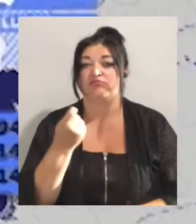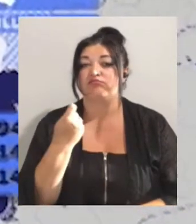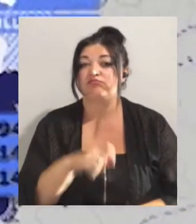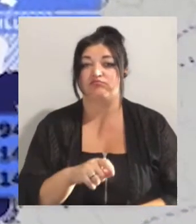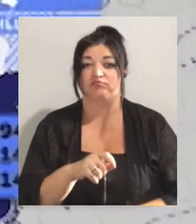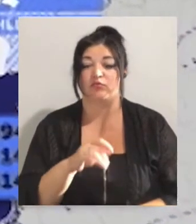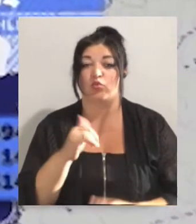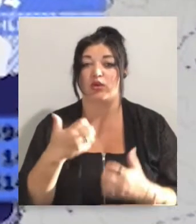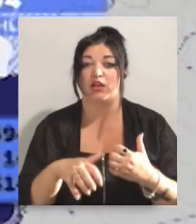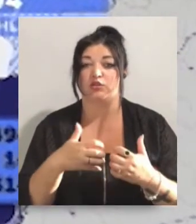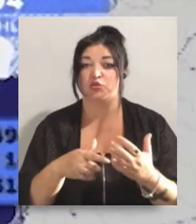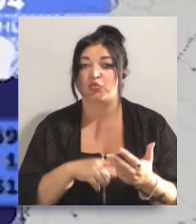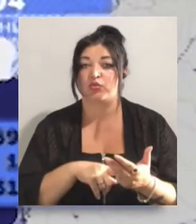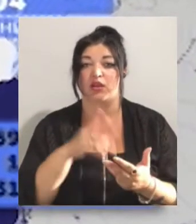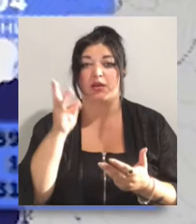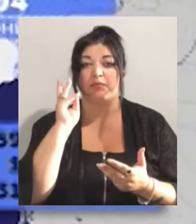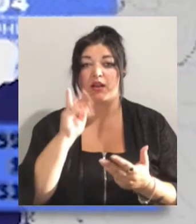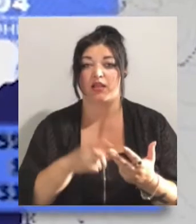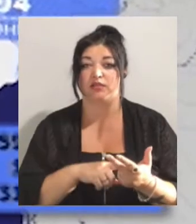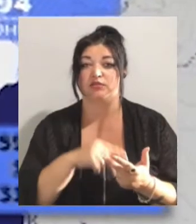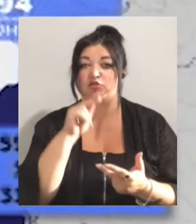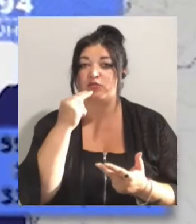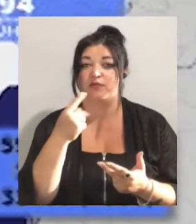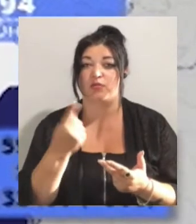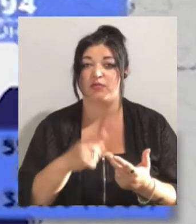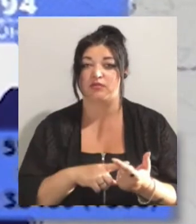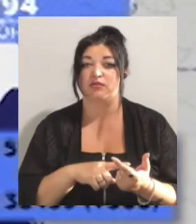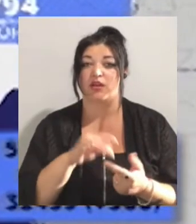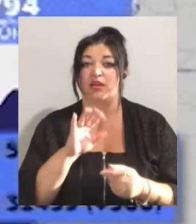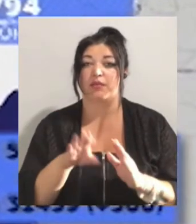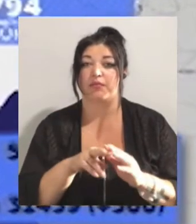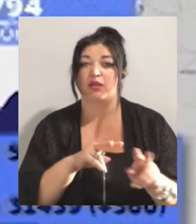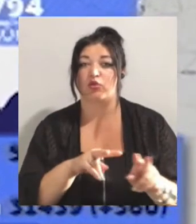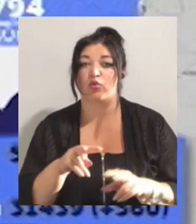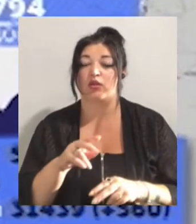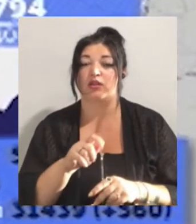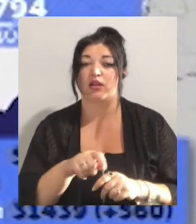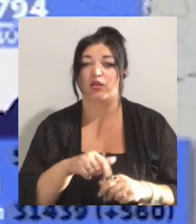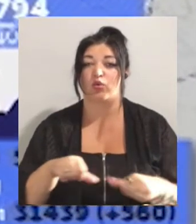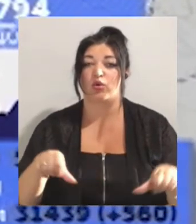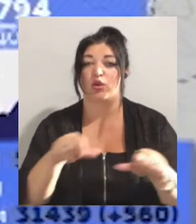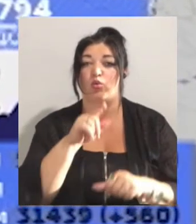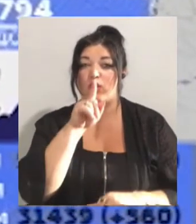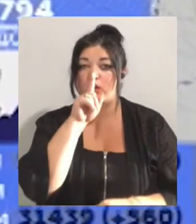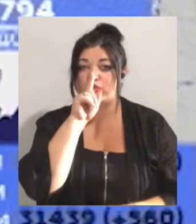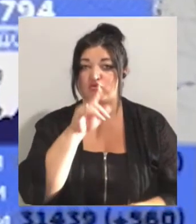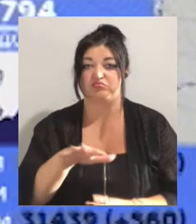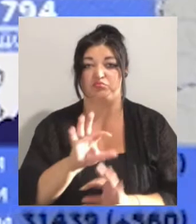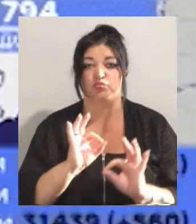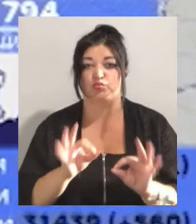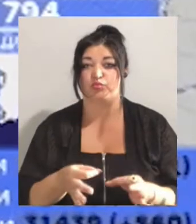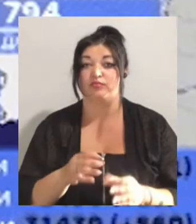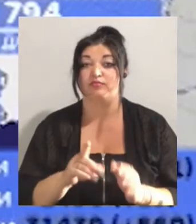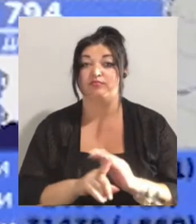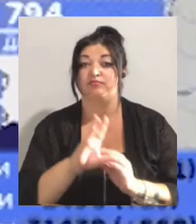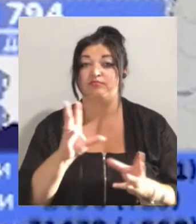Херсонській, Хмельницькій, Чернігівській областях та на підконтрольній території Луганщини. Загалом від початку пандемії на ковід захворіли більш